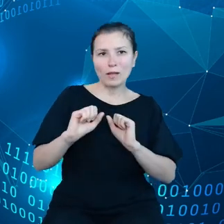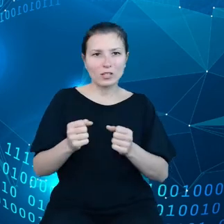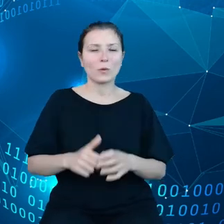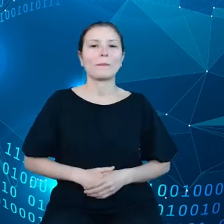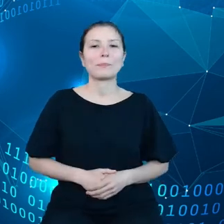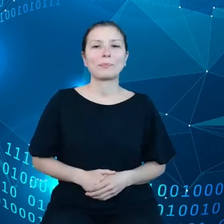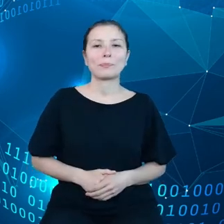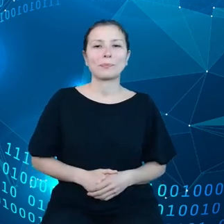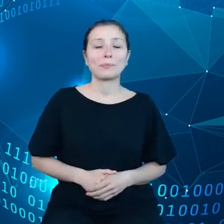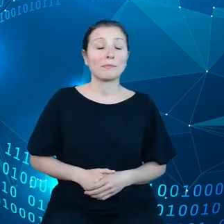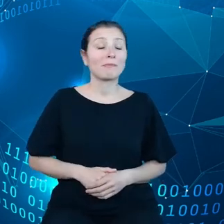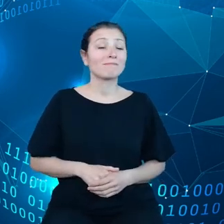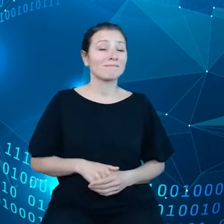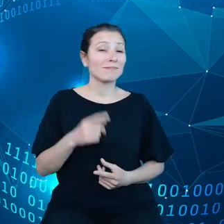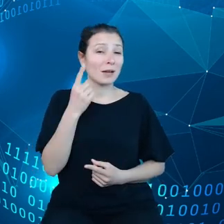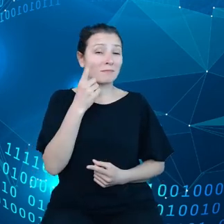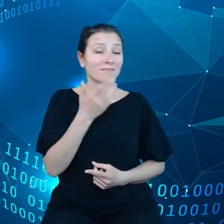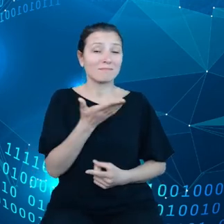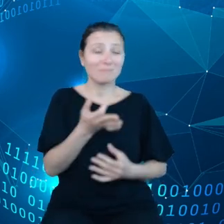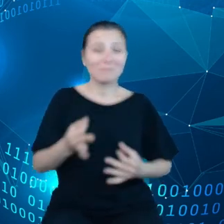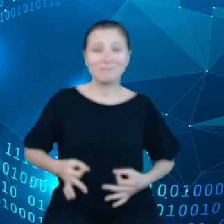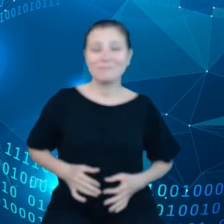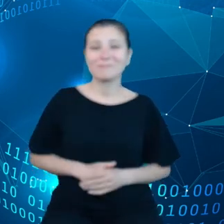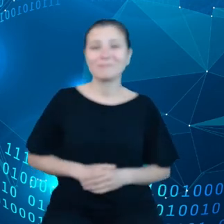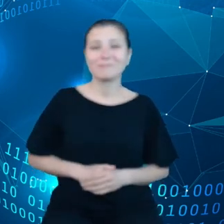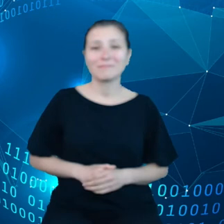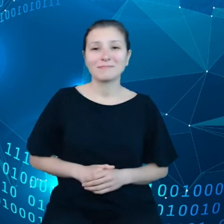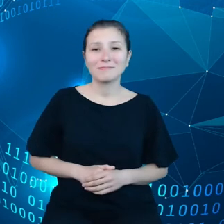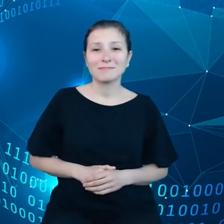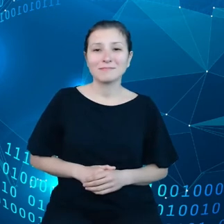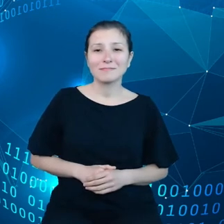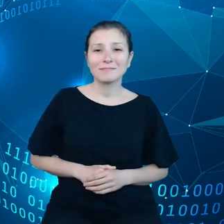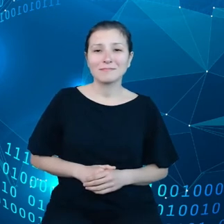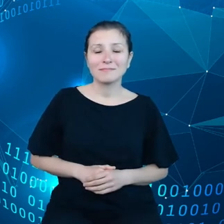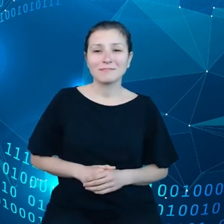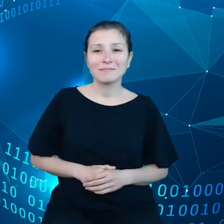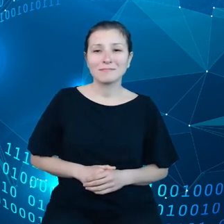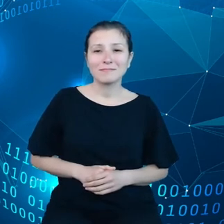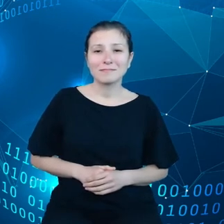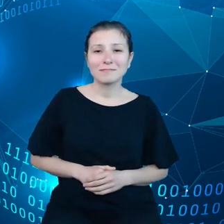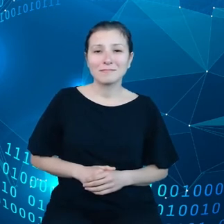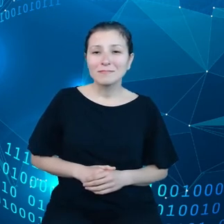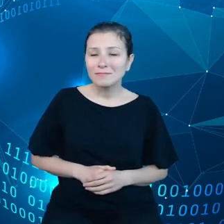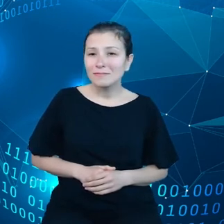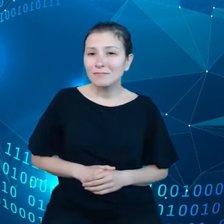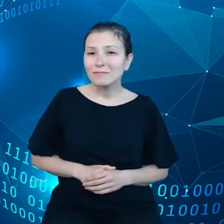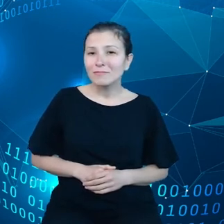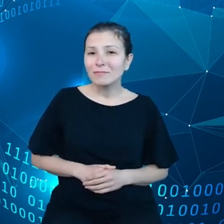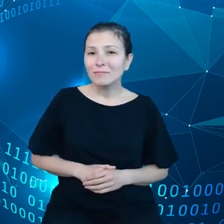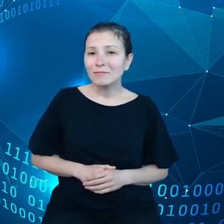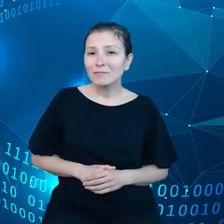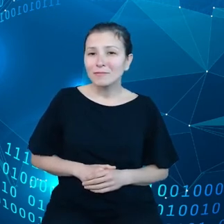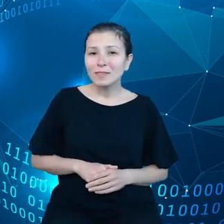domyślają się Państwo, jest to już jakiś taki element popkulturowy ze względu na dość częstą